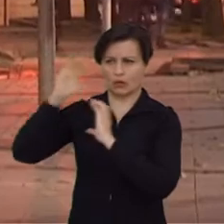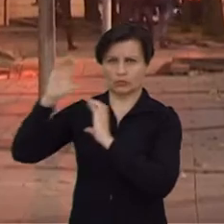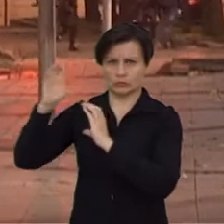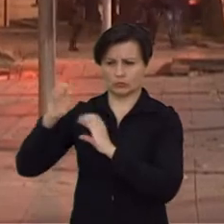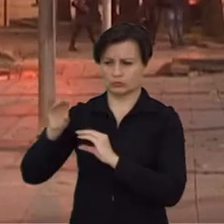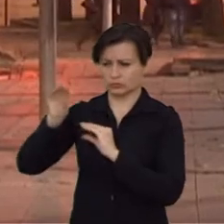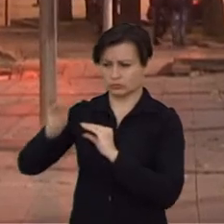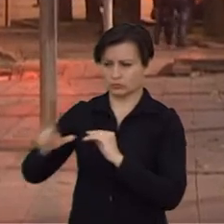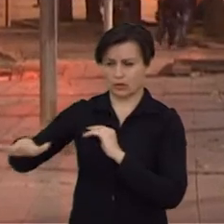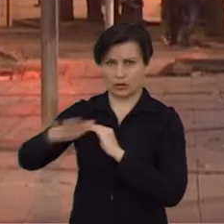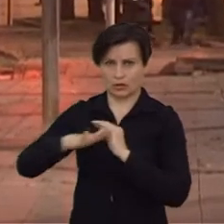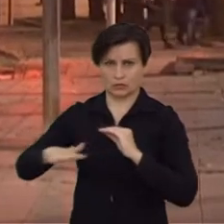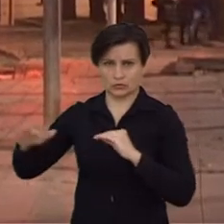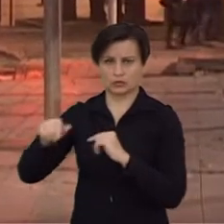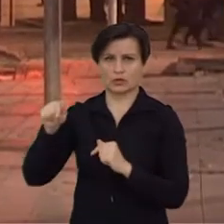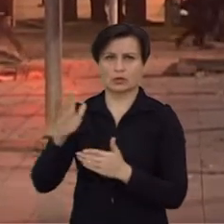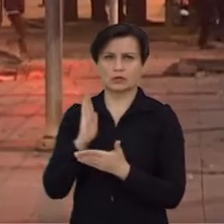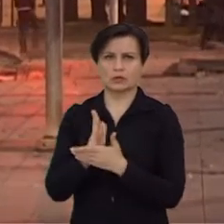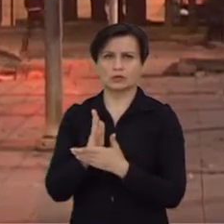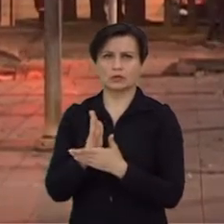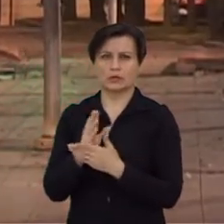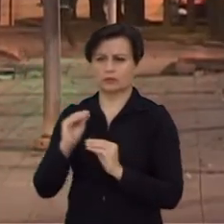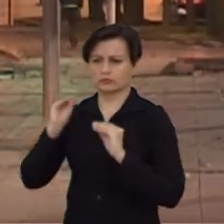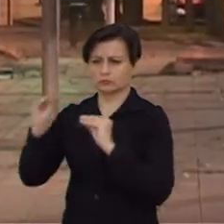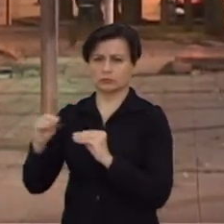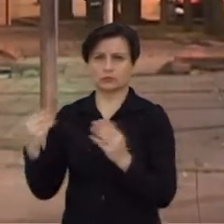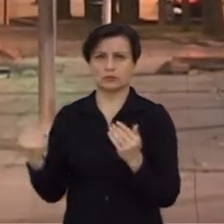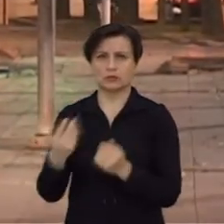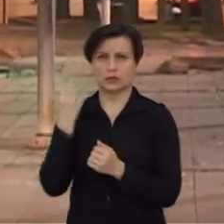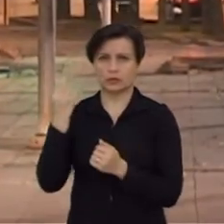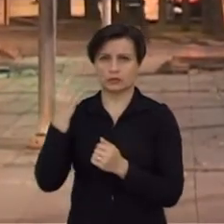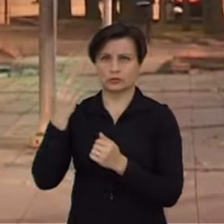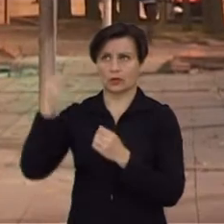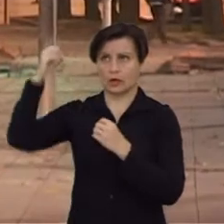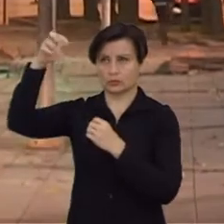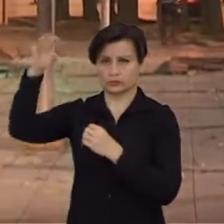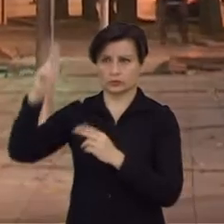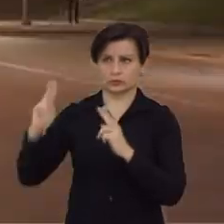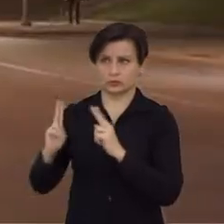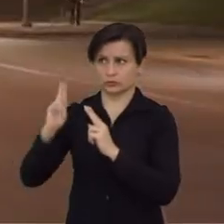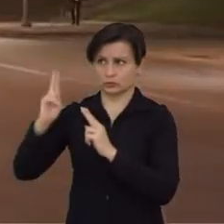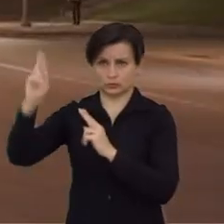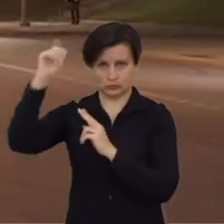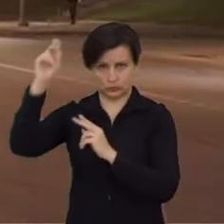autobuso sustojimo aikštelė. Ten yra įrengti mūsų jau atnaujinti keturi apšvietimo stulpai,